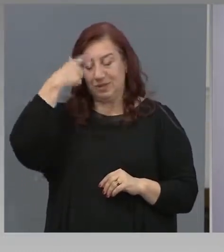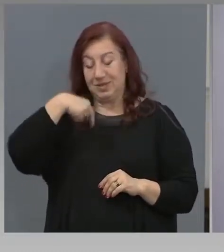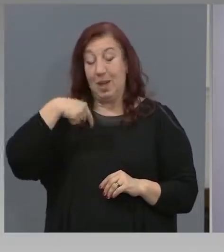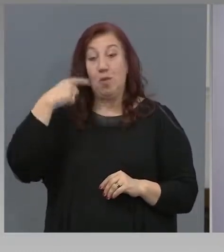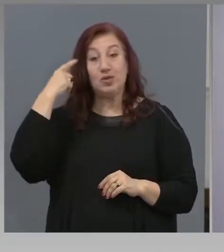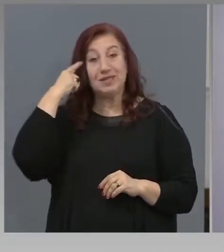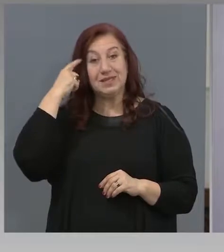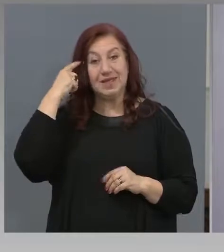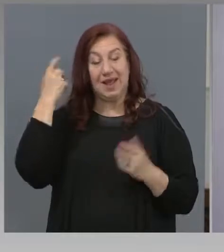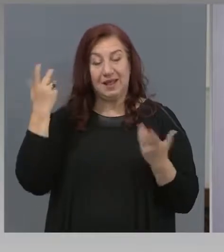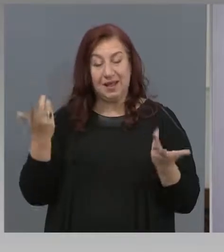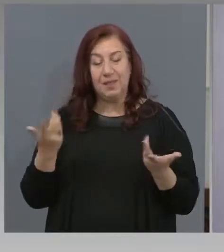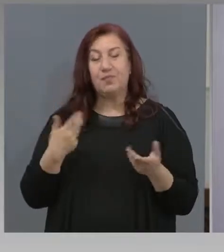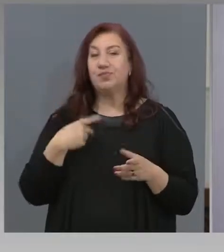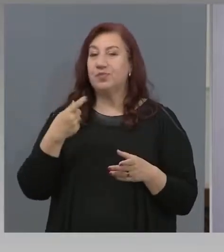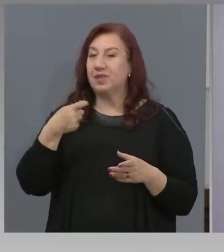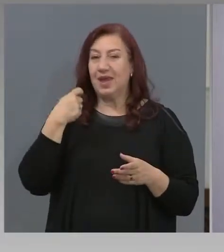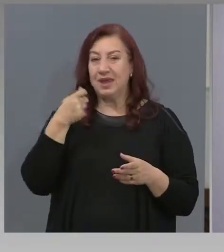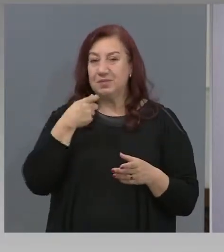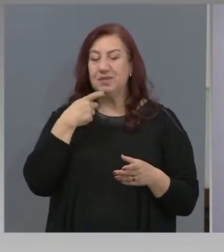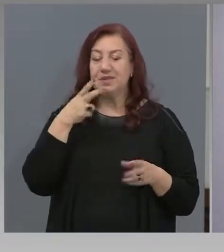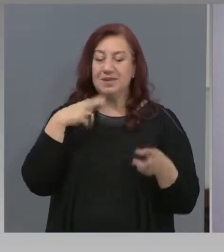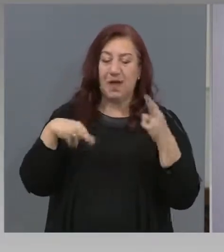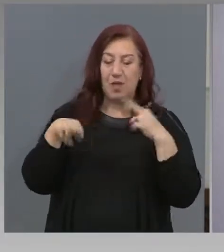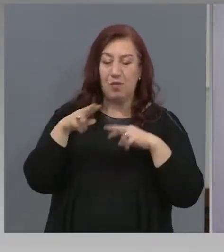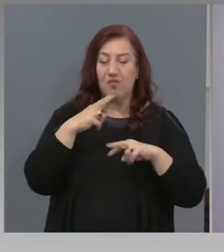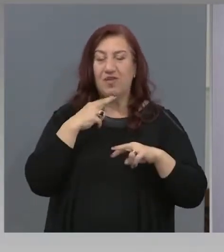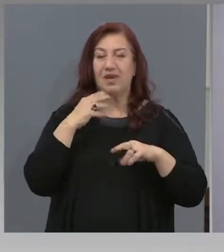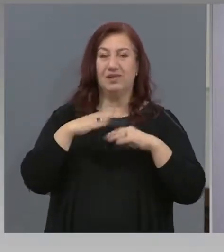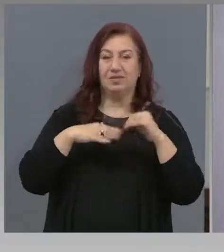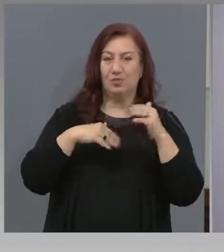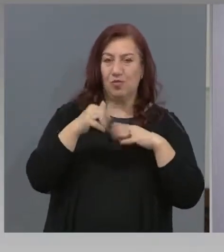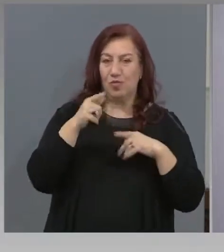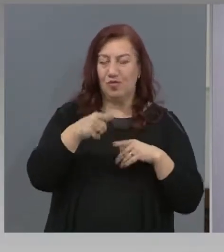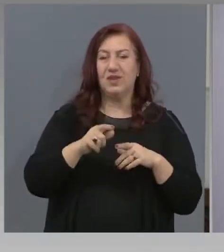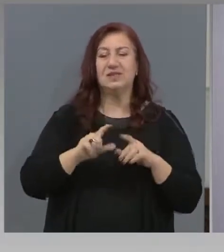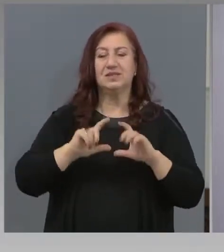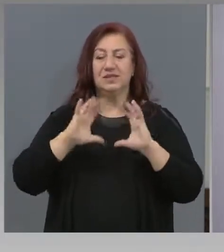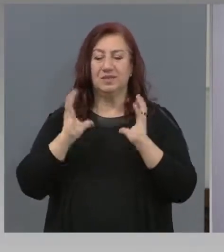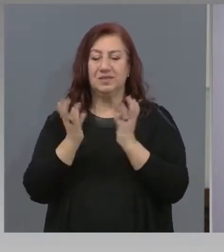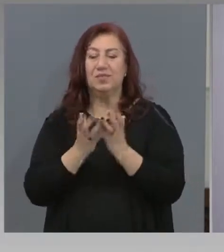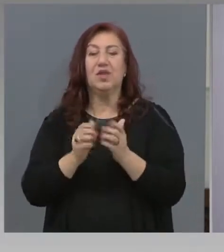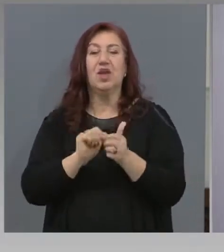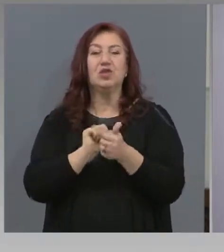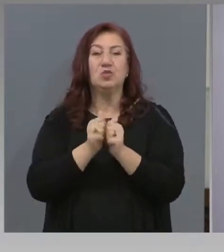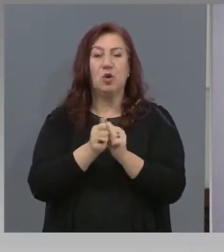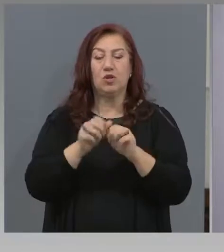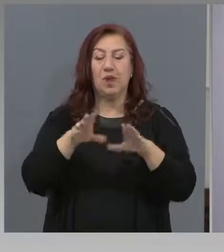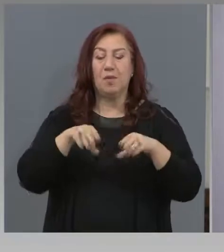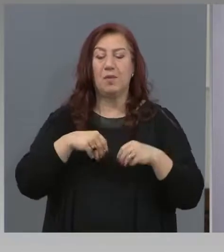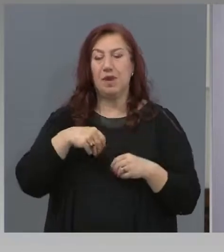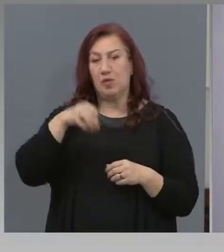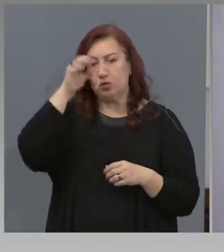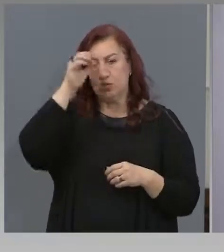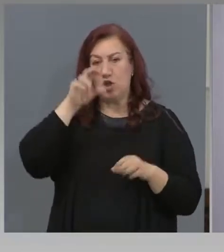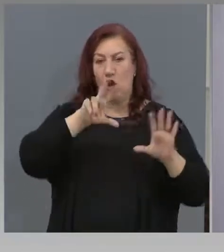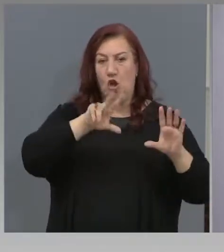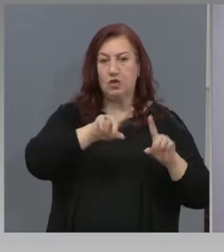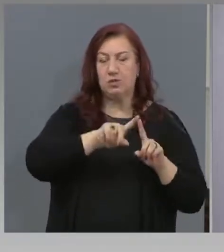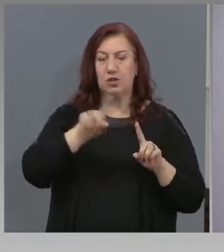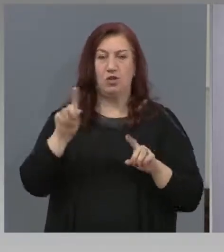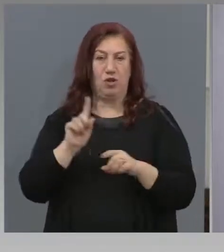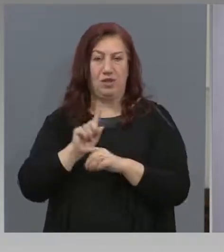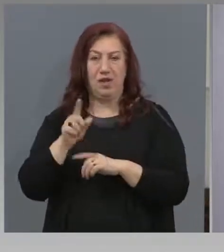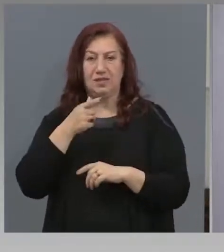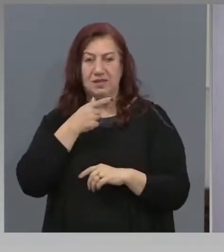При изпитите за проверка на способност за профили и професии в областта на изкустата и спорта за прием на ученици от 8 и 11 клас, датите и организацията